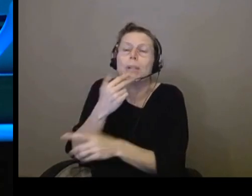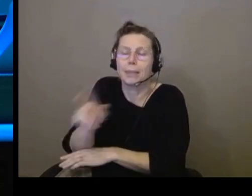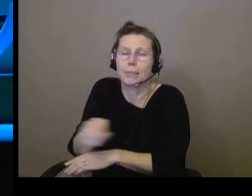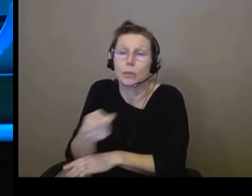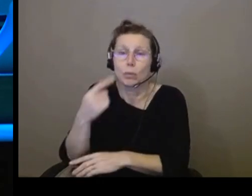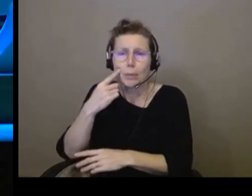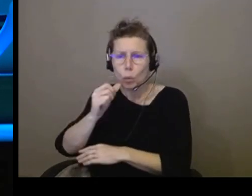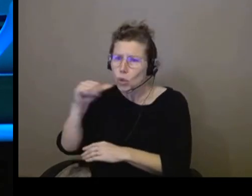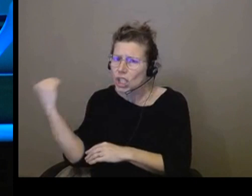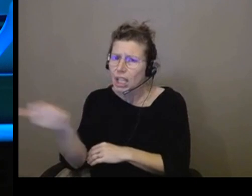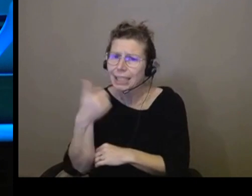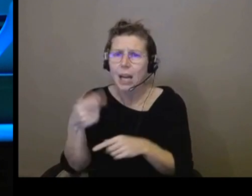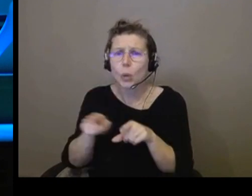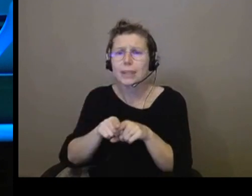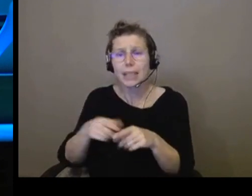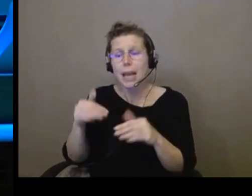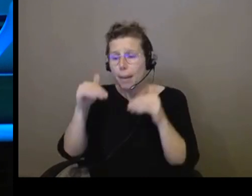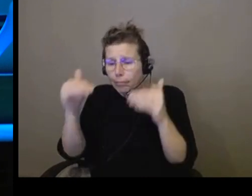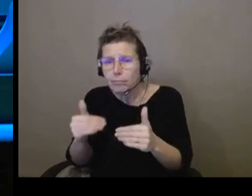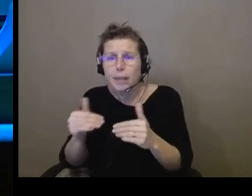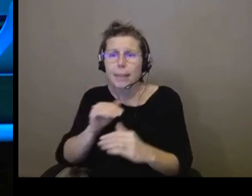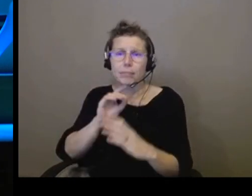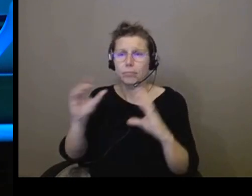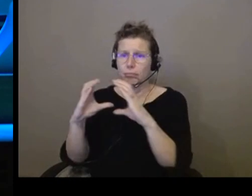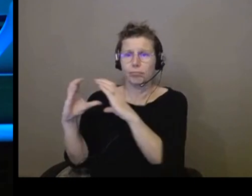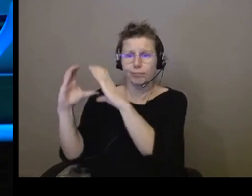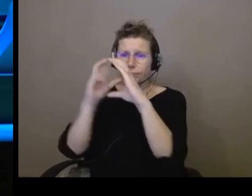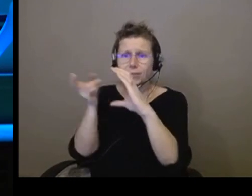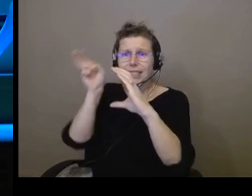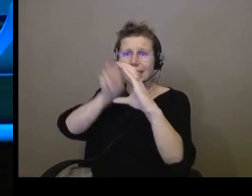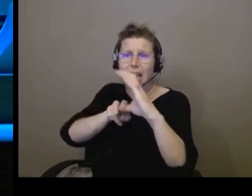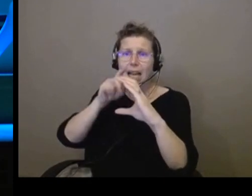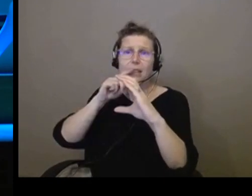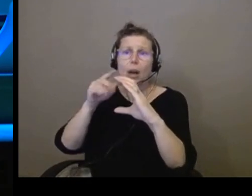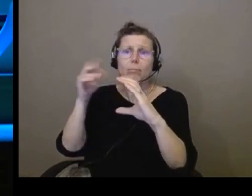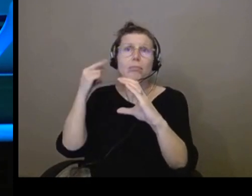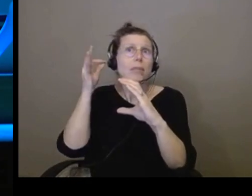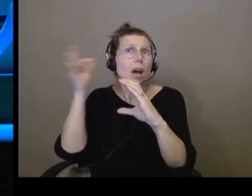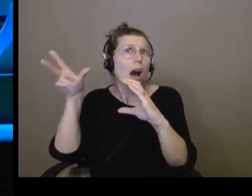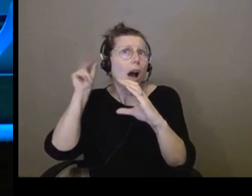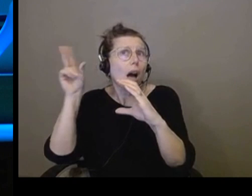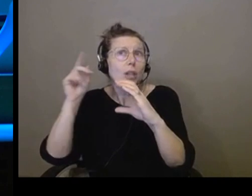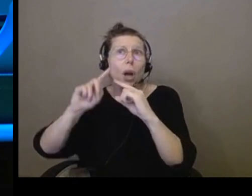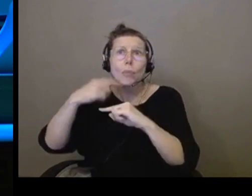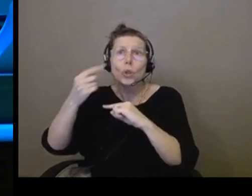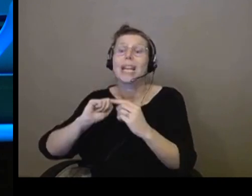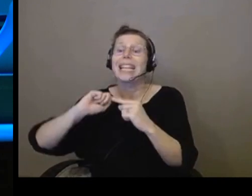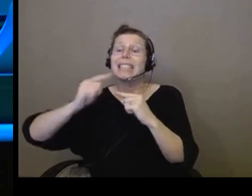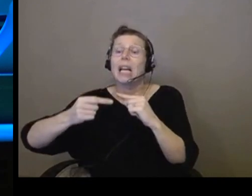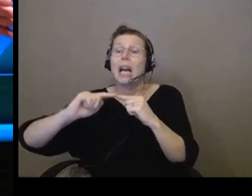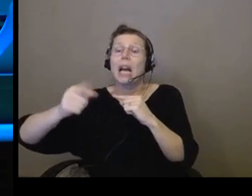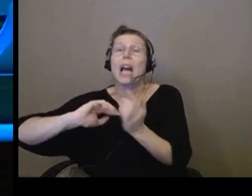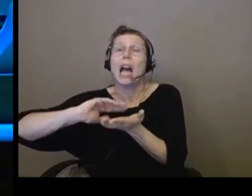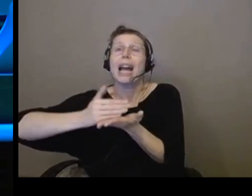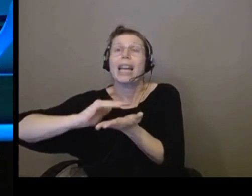annoncées dans le train, c'est la même chose. vous voyez, je suis arrivée avec le RER. Je n pas l'habitude de ce RER. J'étais un peu stressée. C'est un truc à deux